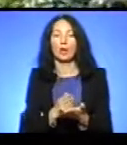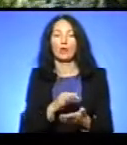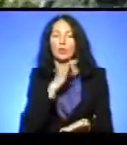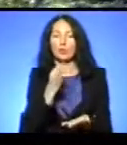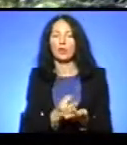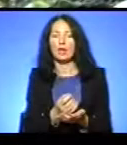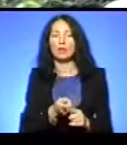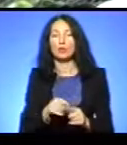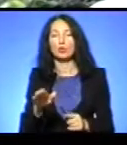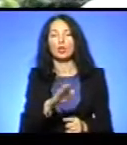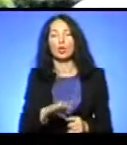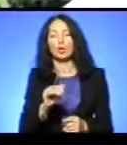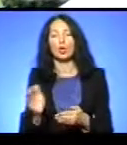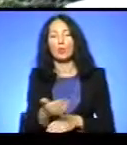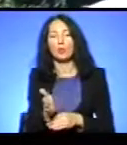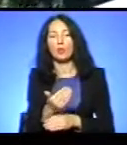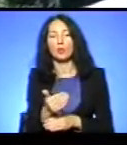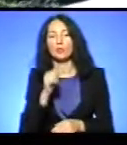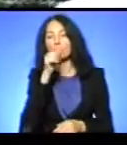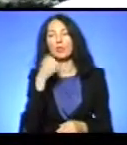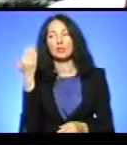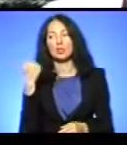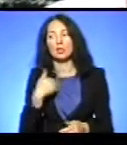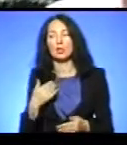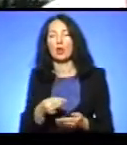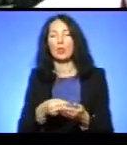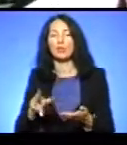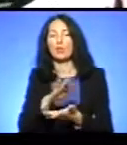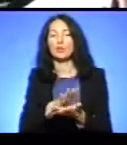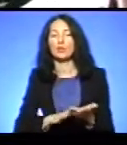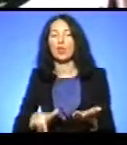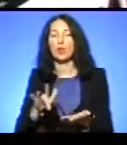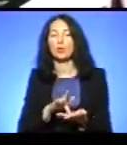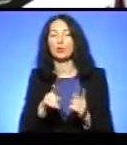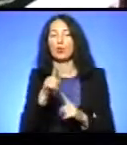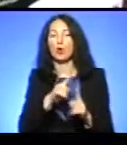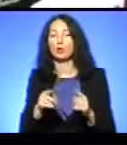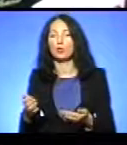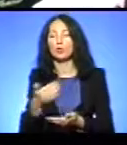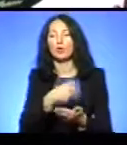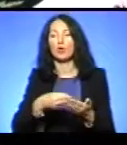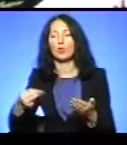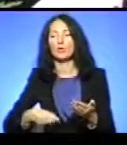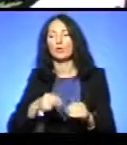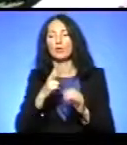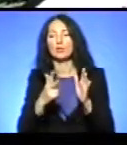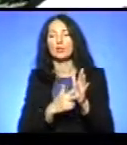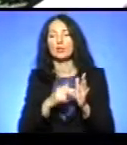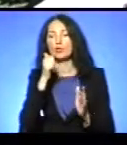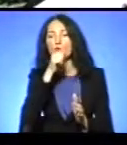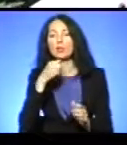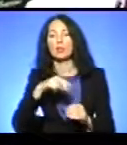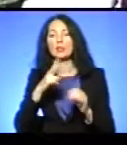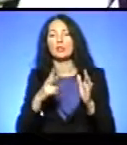тому я писав ще одну заяву в міську раду, збирав підписи, це була заява 18 липня, 17 року,